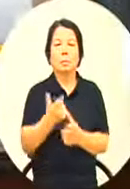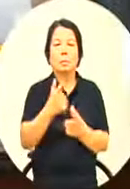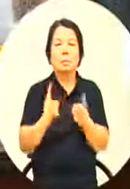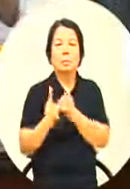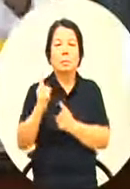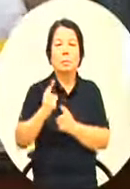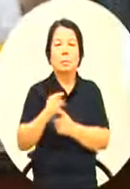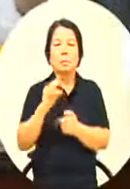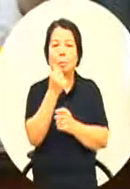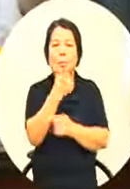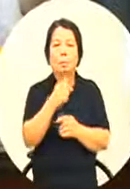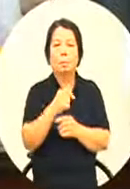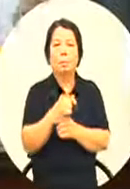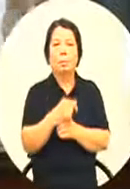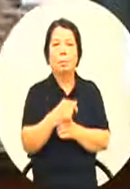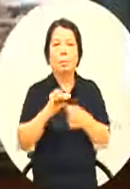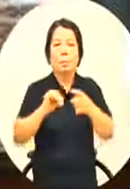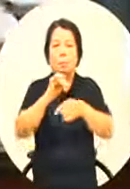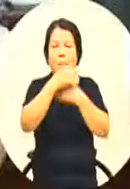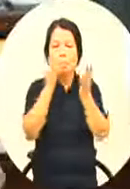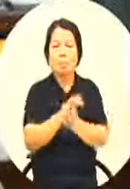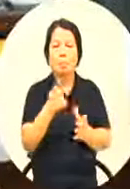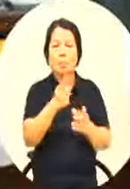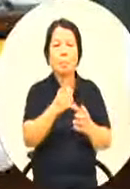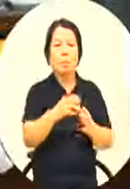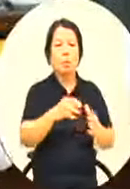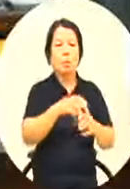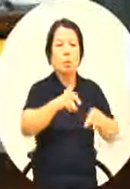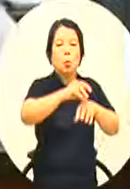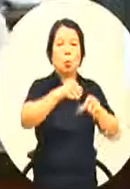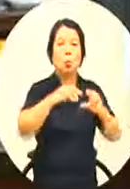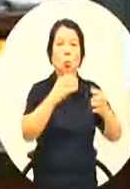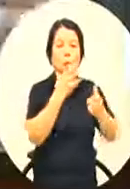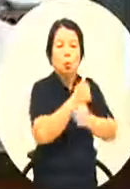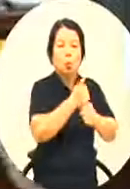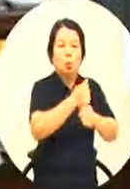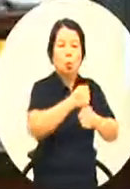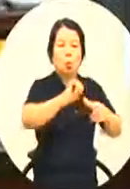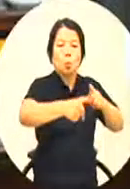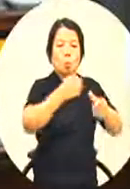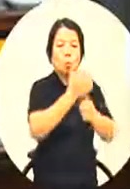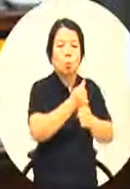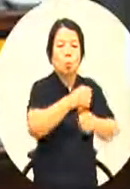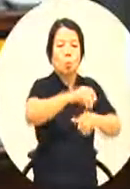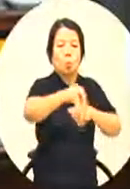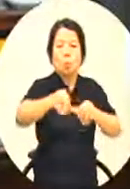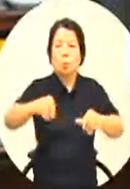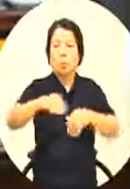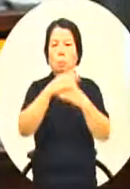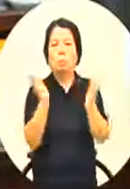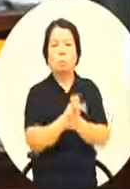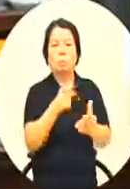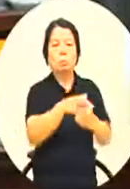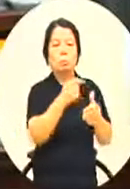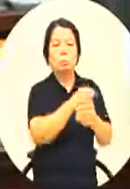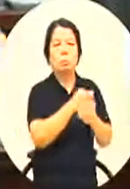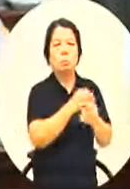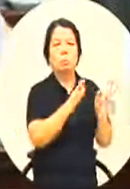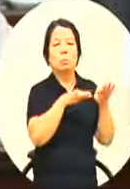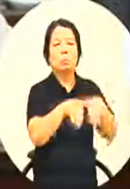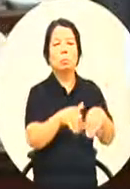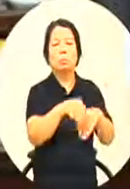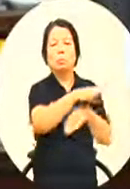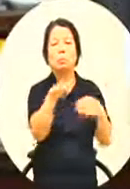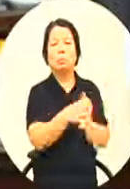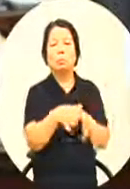该好好的时候好倒了一间倒倒一半中倒中倒所以一个城市如果依赖一个